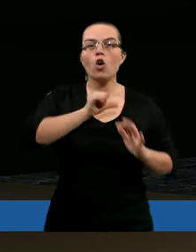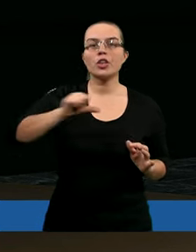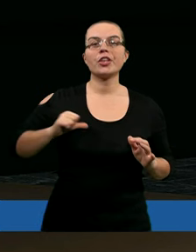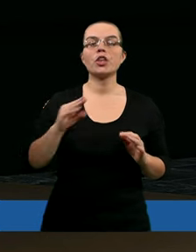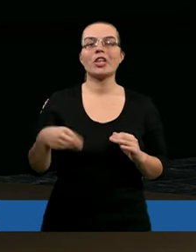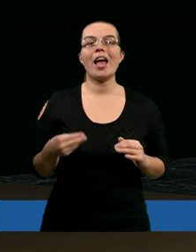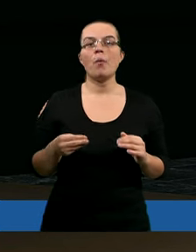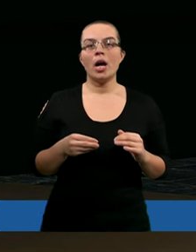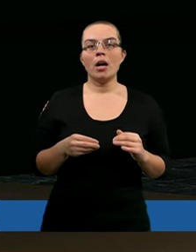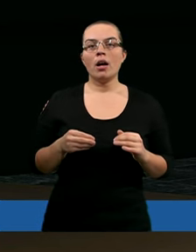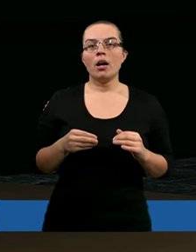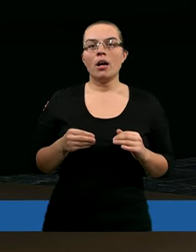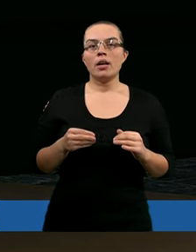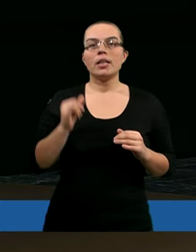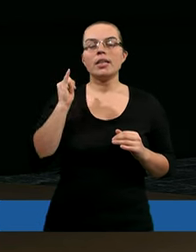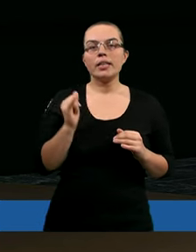się.